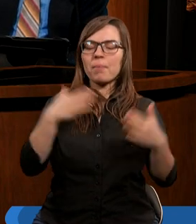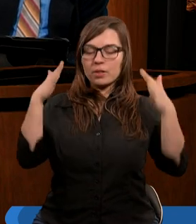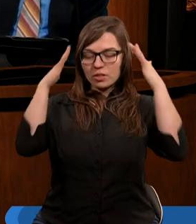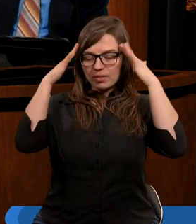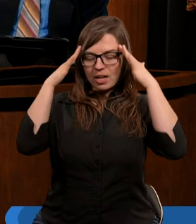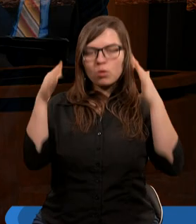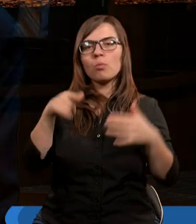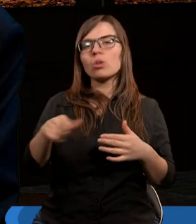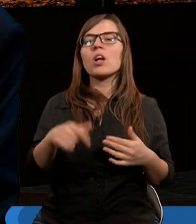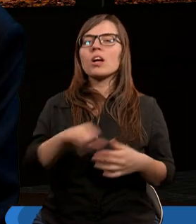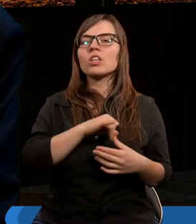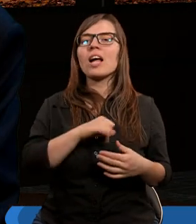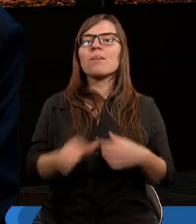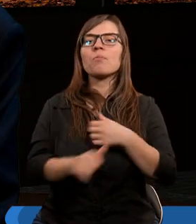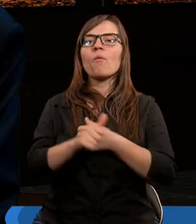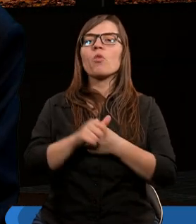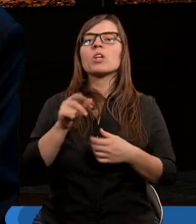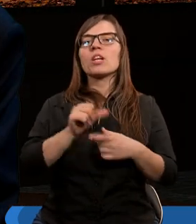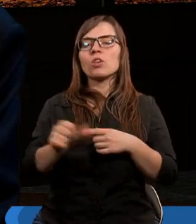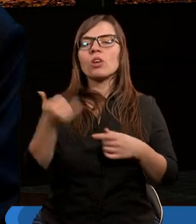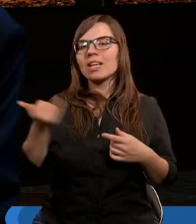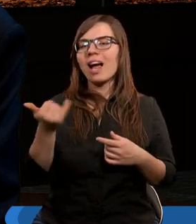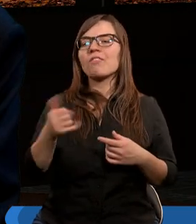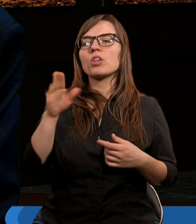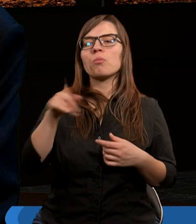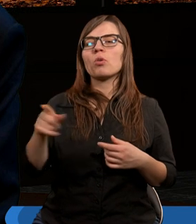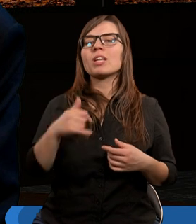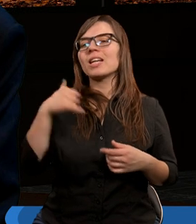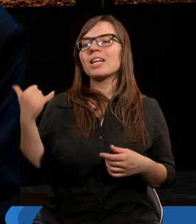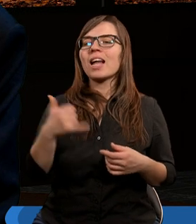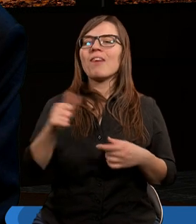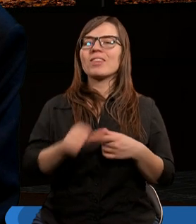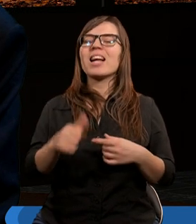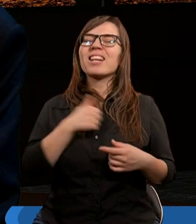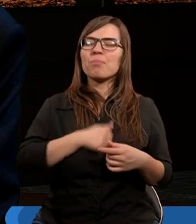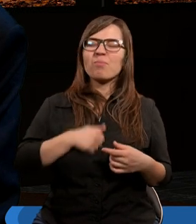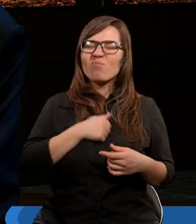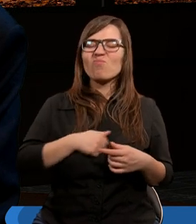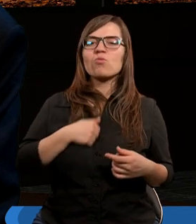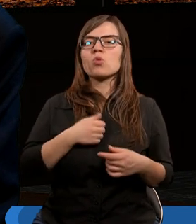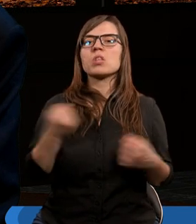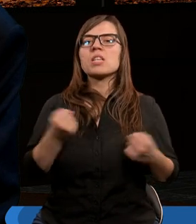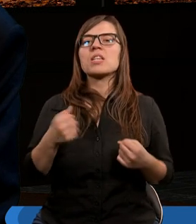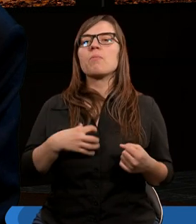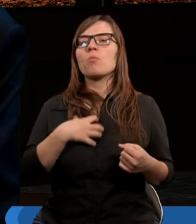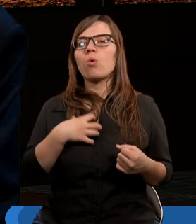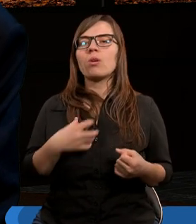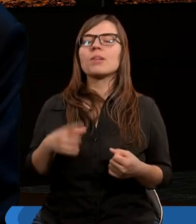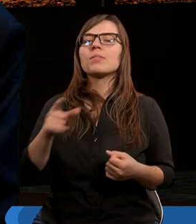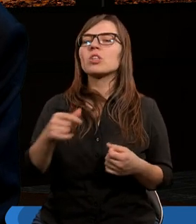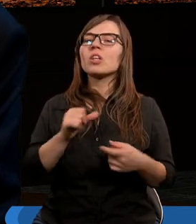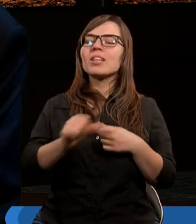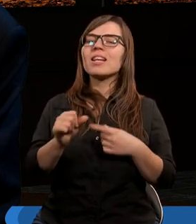świadomość, co grzech powoduje, to wtedy wiemy, że to zawsze jest ból. To zawsze jest przykrość. To zawsze jest coś, co spowoduje, że